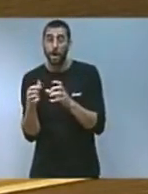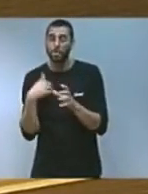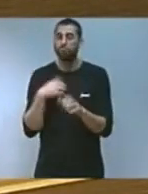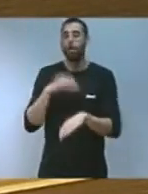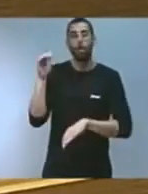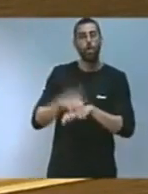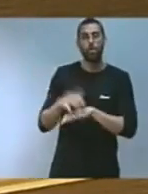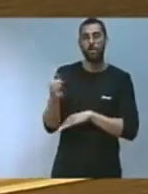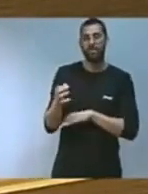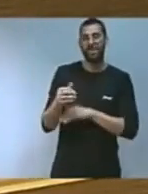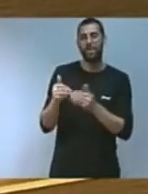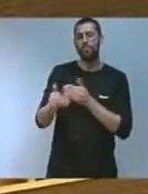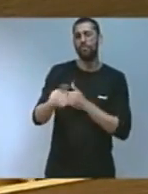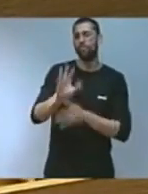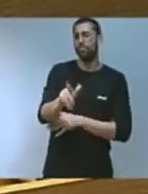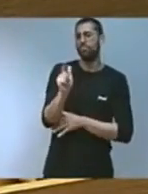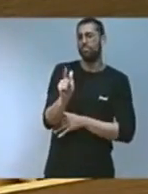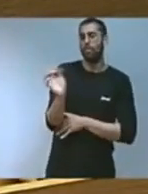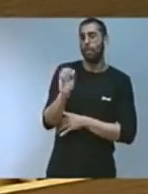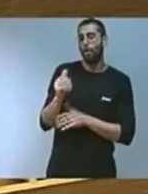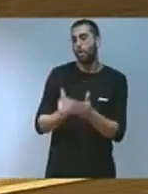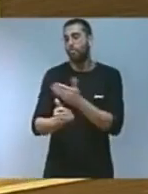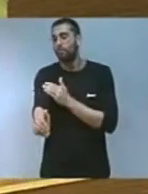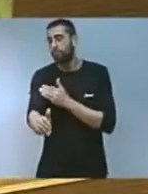futur ni el de les generacions que estan per vindre.